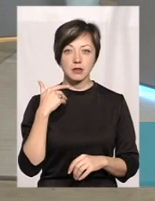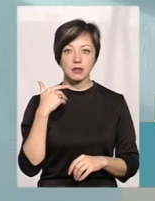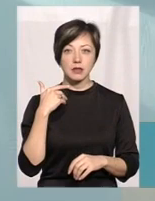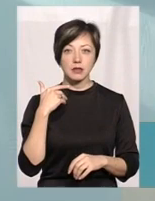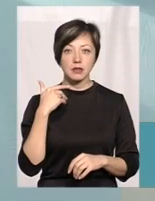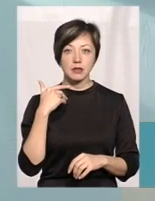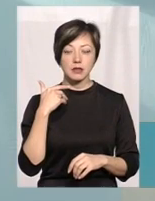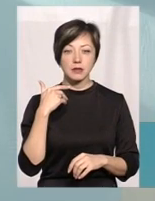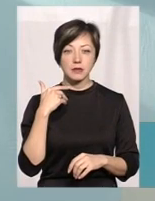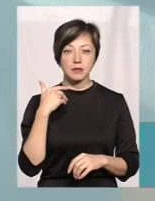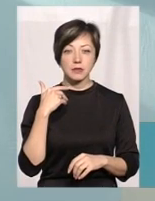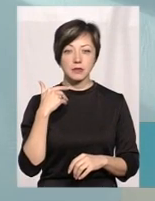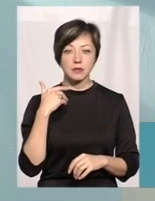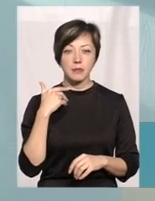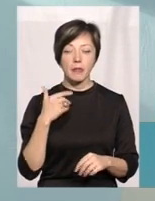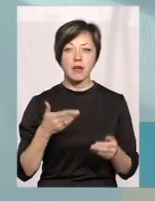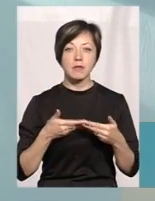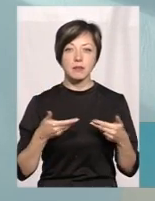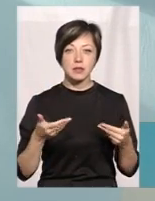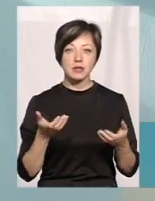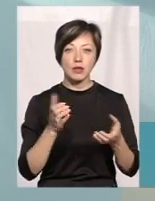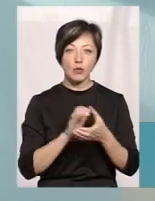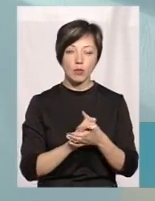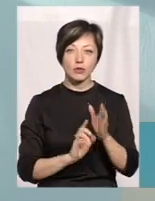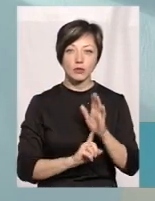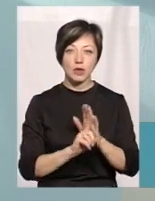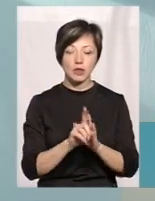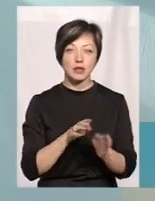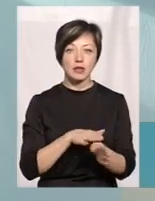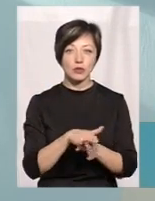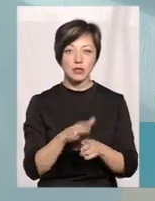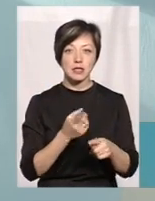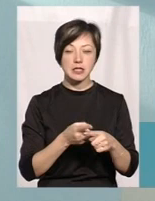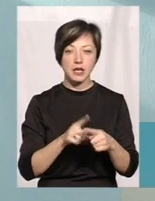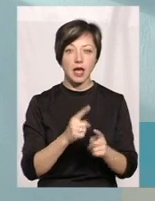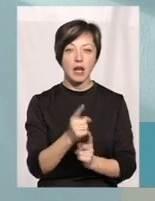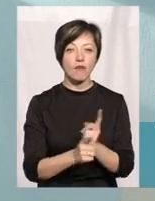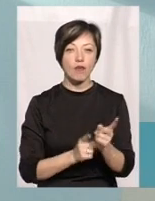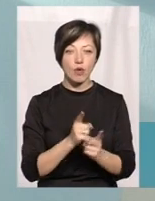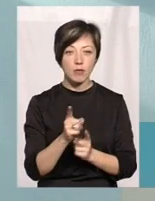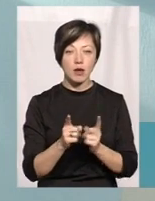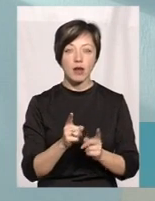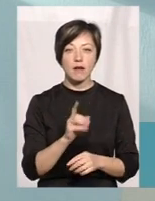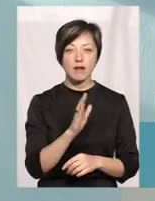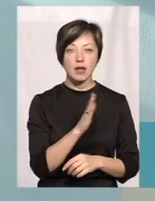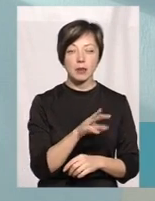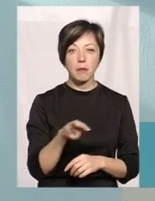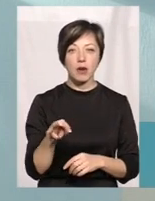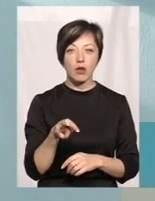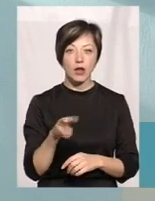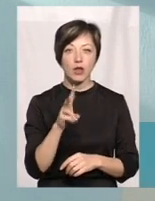так, якби, знайомилися і бралися вже за реалізацію цієї реформи, Вадим Миколаєвич,